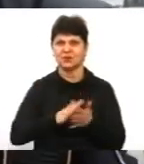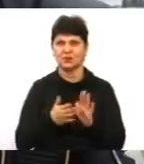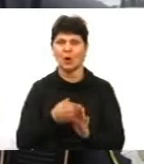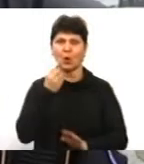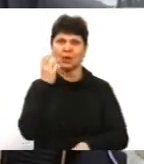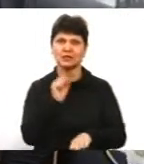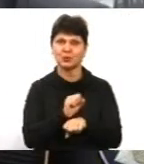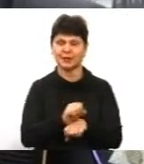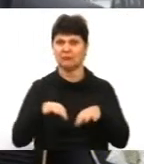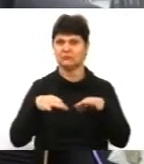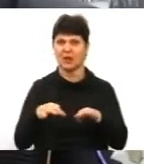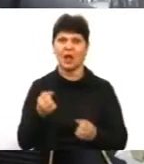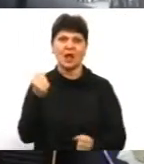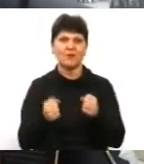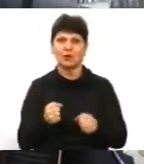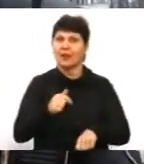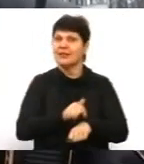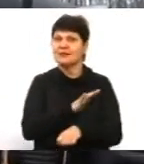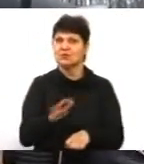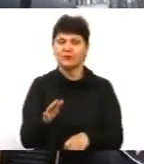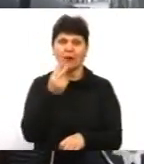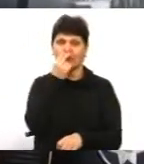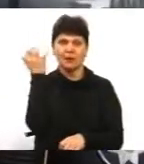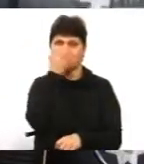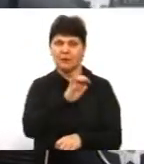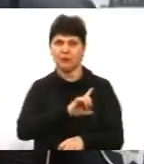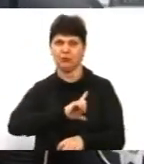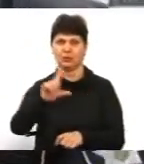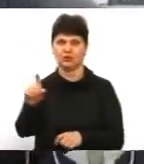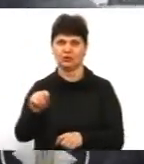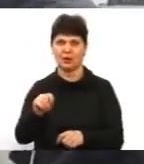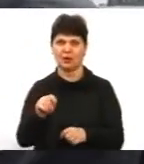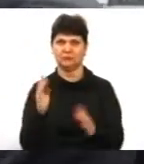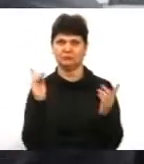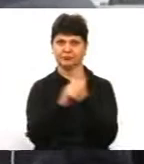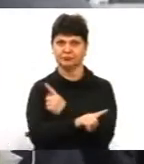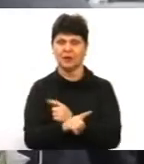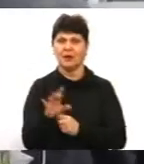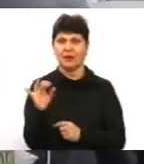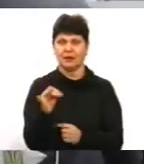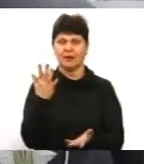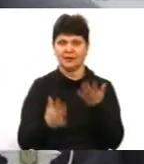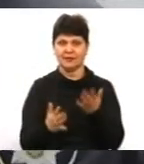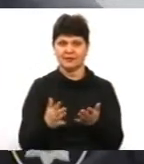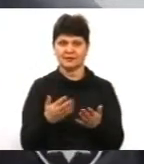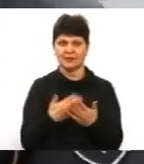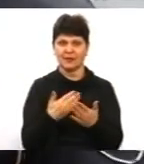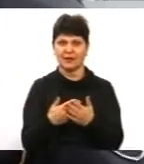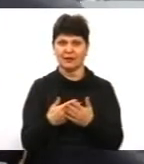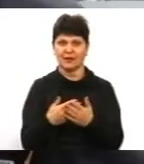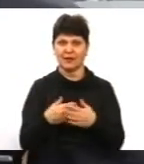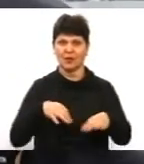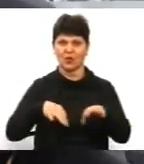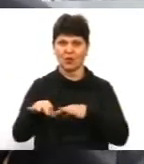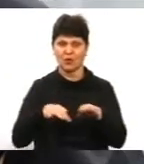транспортний засіб, водій чи не зреагував, чи не побачив і проїжджає повз нас. Також, наприклад, якщо на цій ділянці дороги здійснює